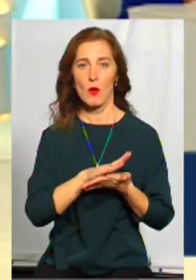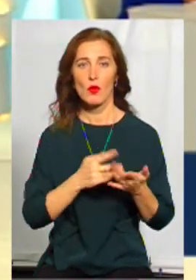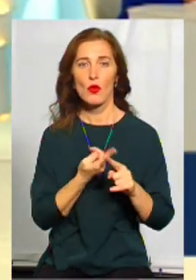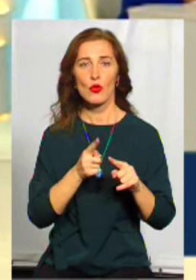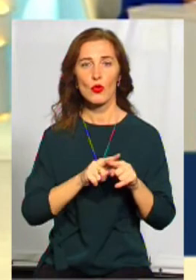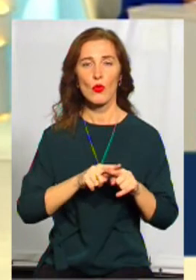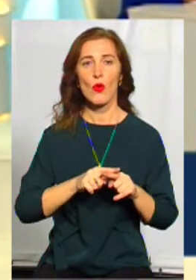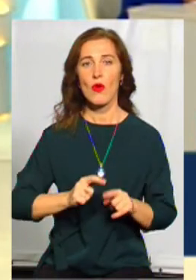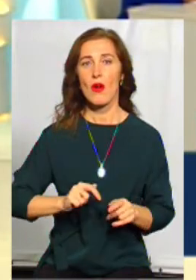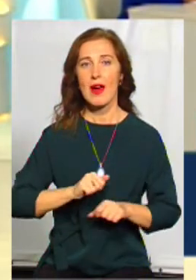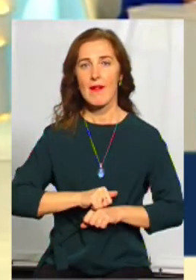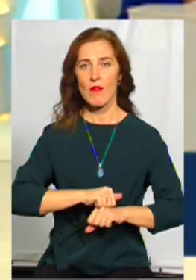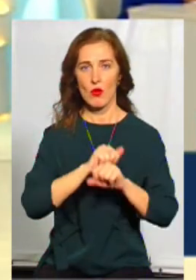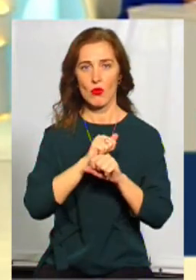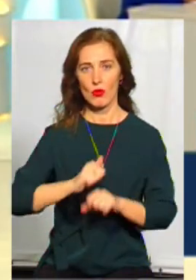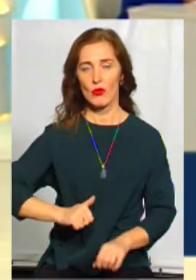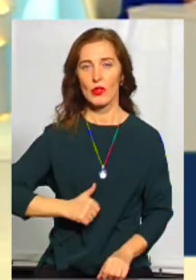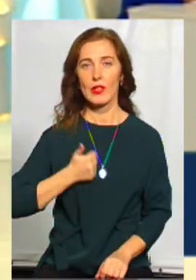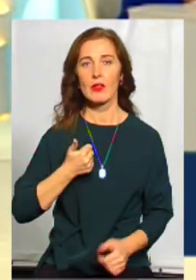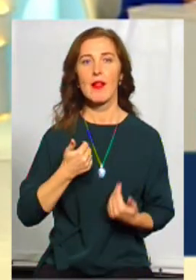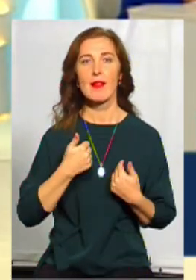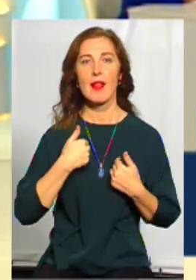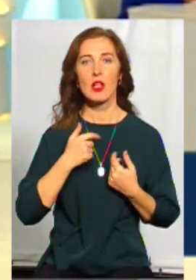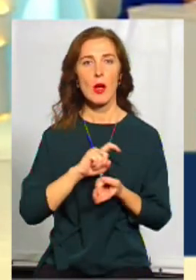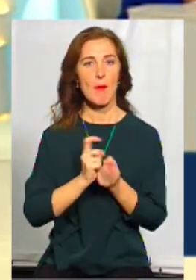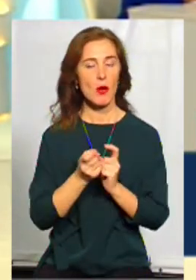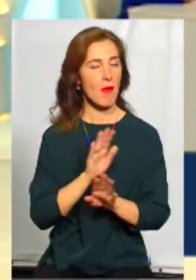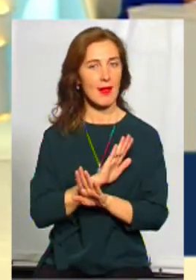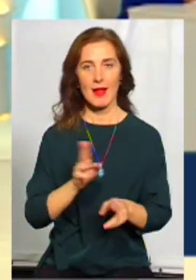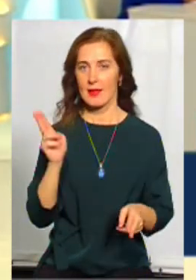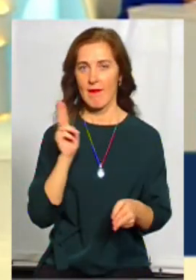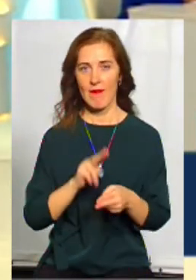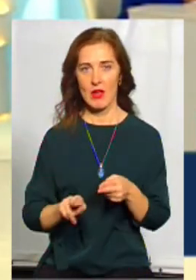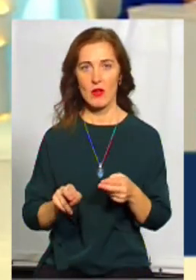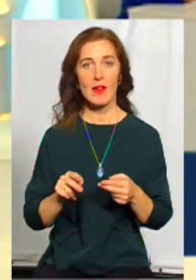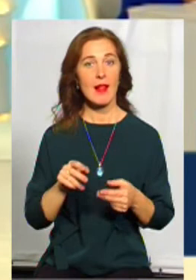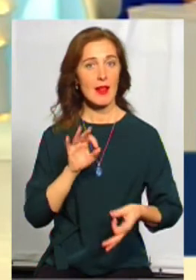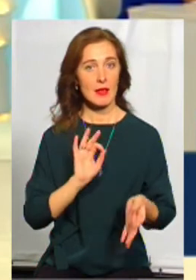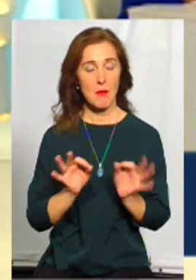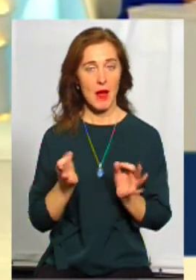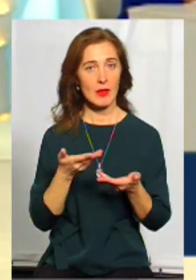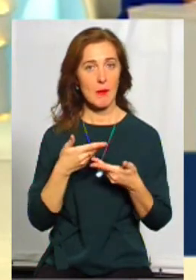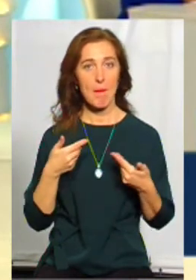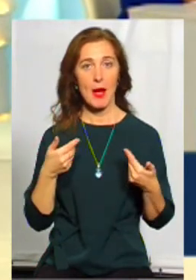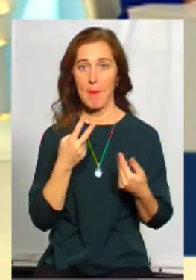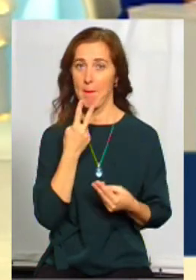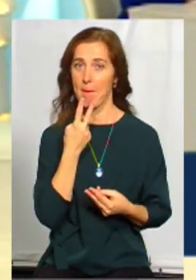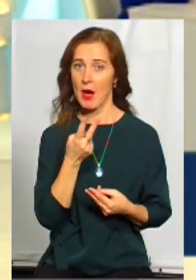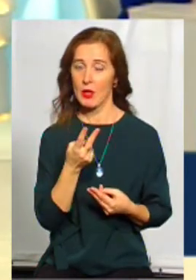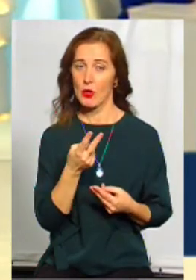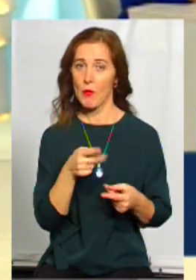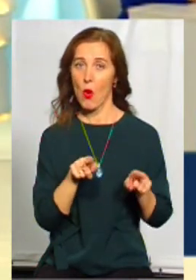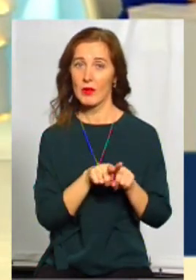революцію гідності, тому що ви дійсно сказали, наша боротьба не завершилася. Насправді ми бачимо реванш